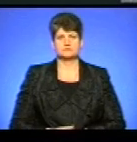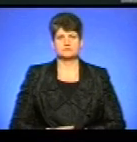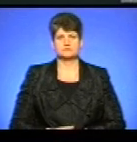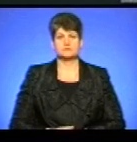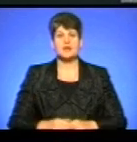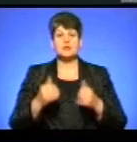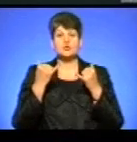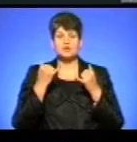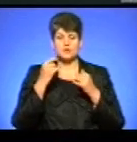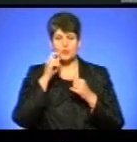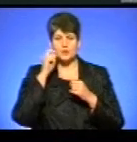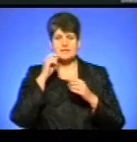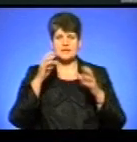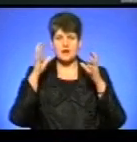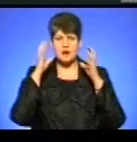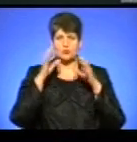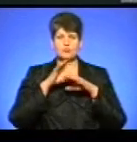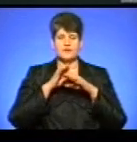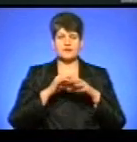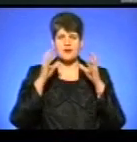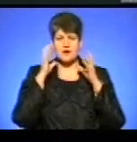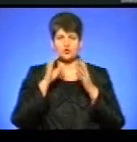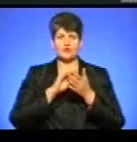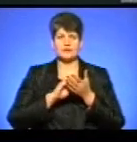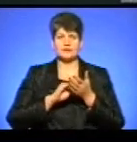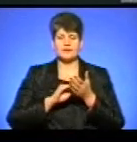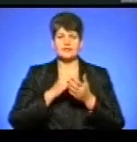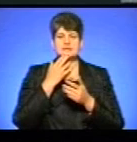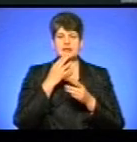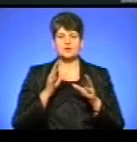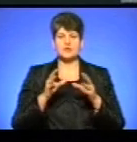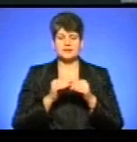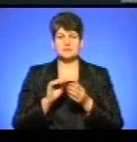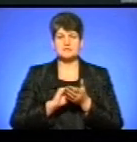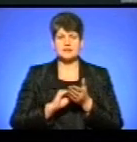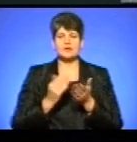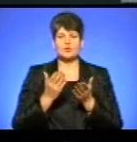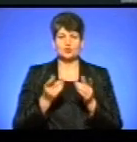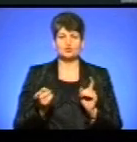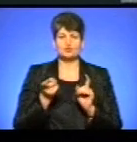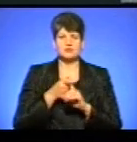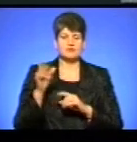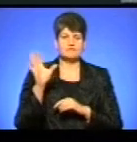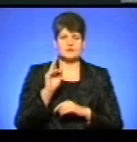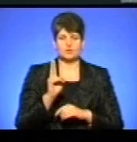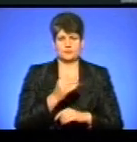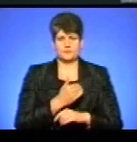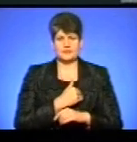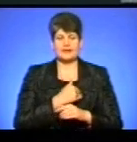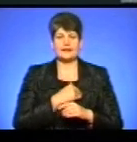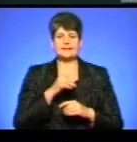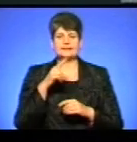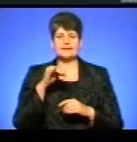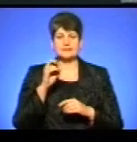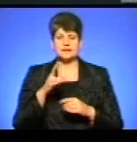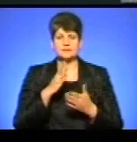Сьогодні українське радіо провело радіодиктант національної єдності, до написання якого долучились усі охочі. Диктант мав